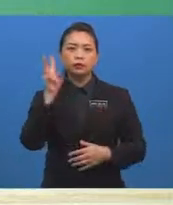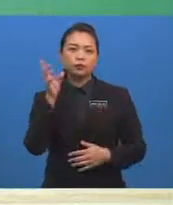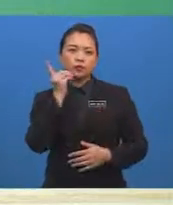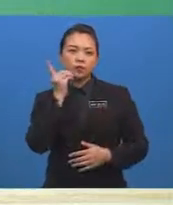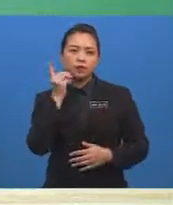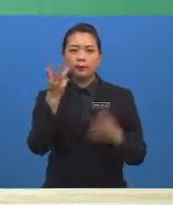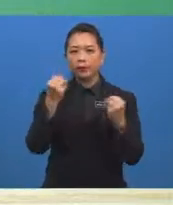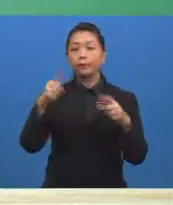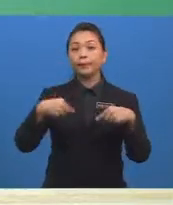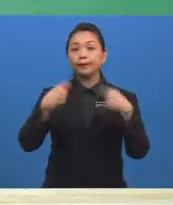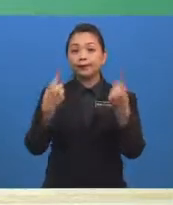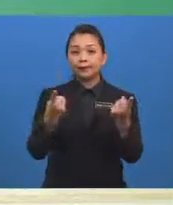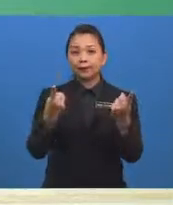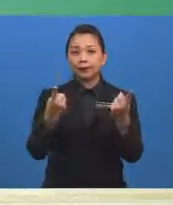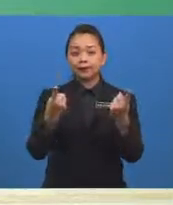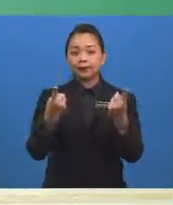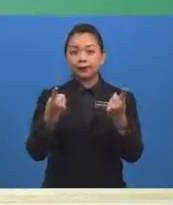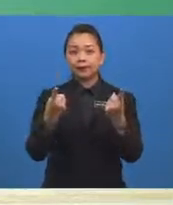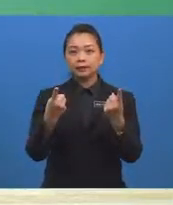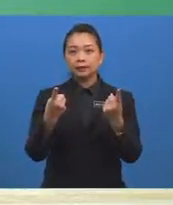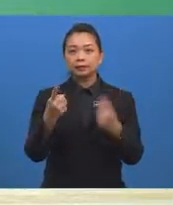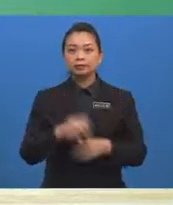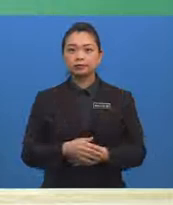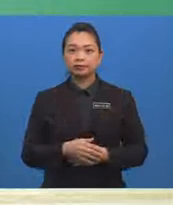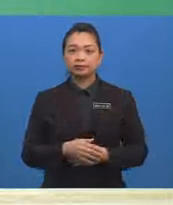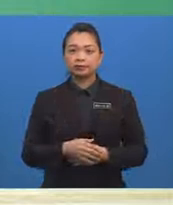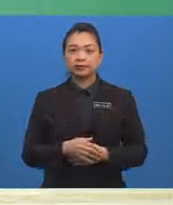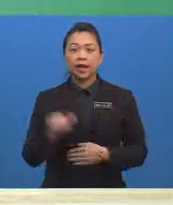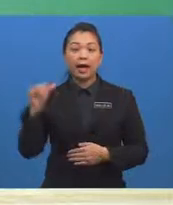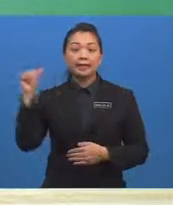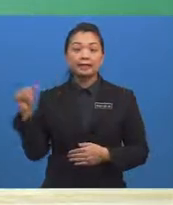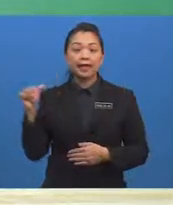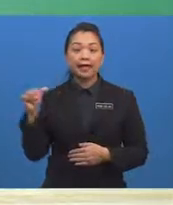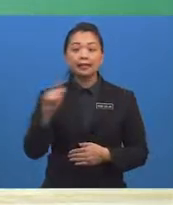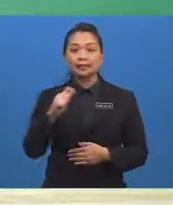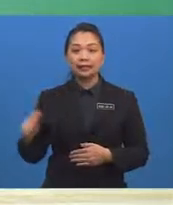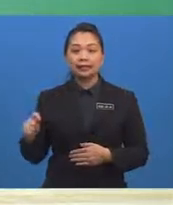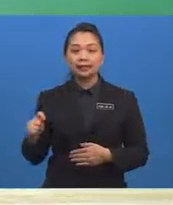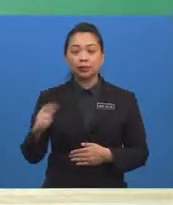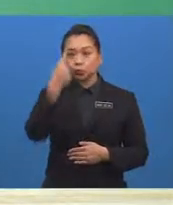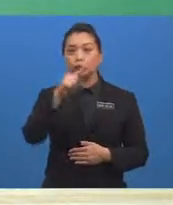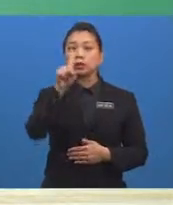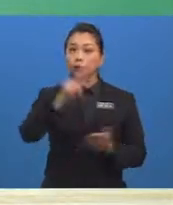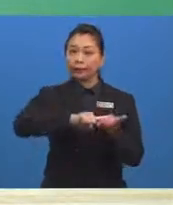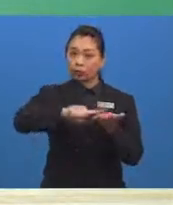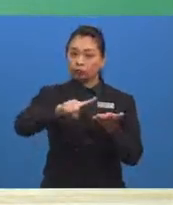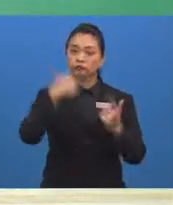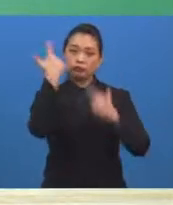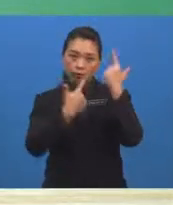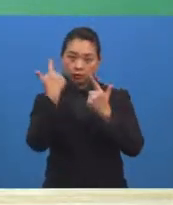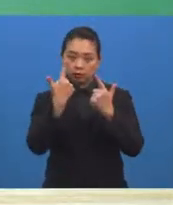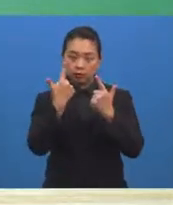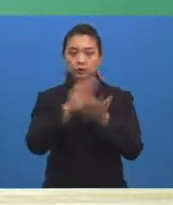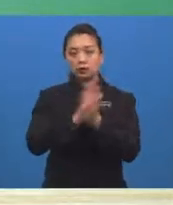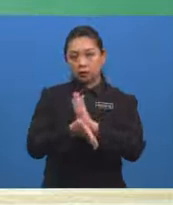Tenggara dan Atau tempoh percutian selama seminggu Maka, bolehkah